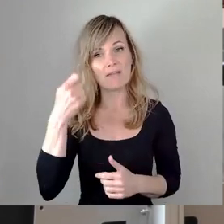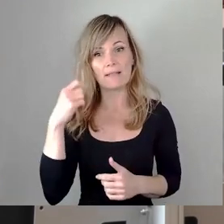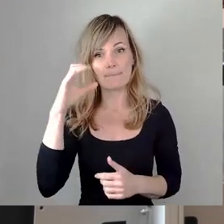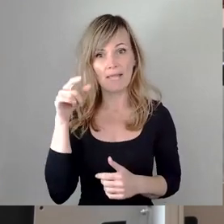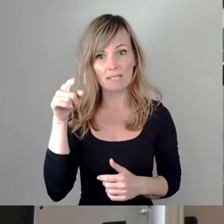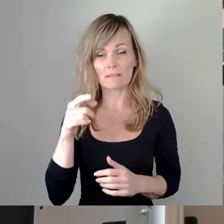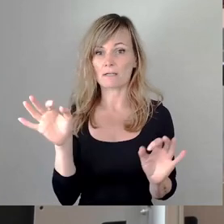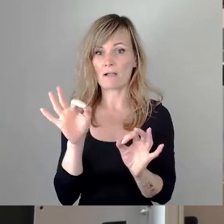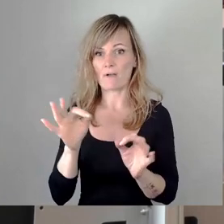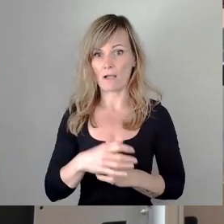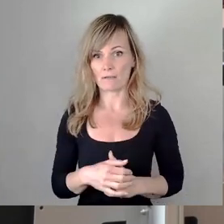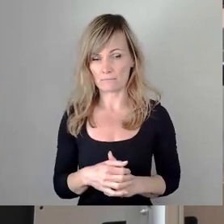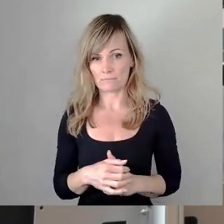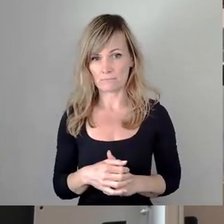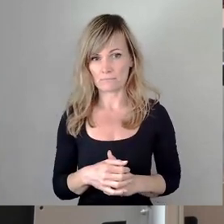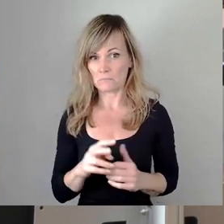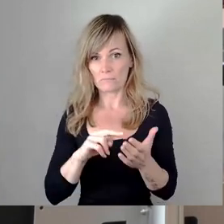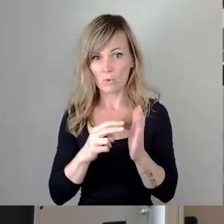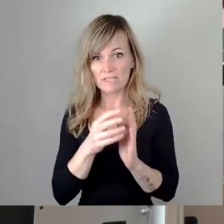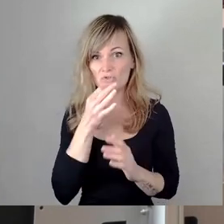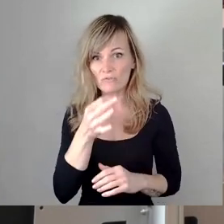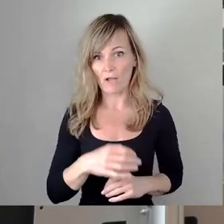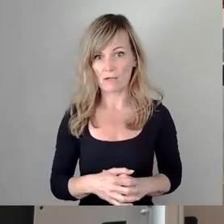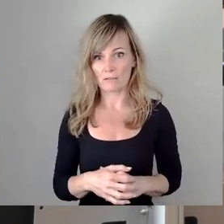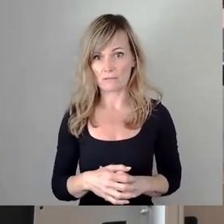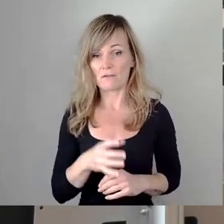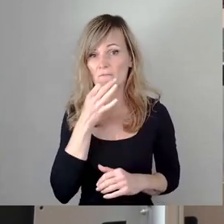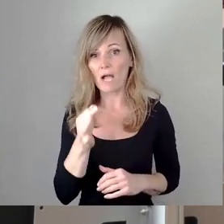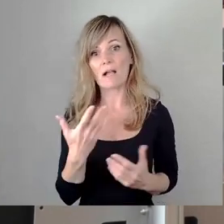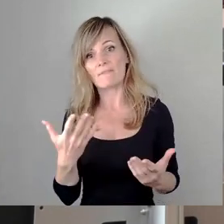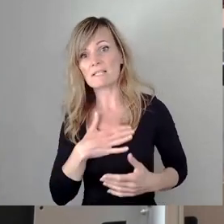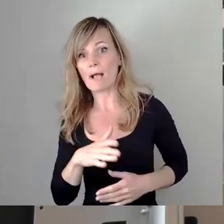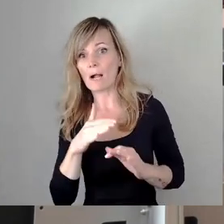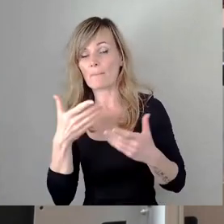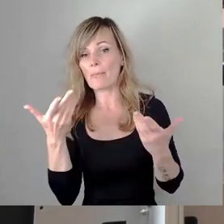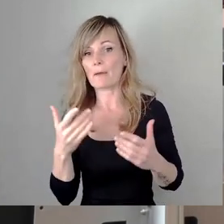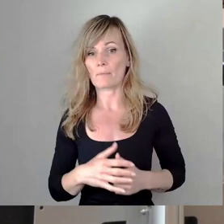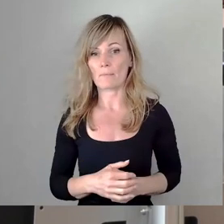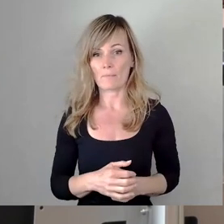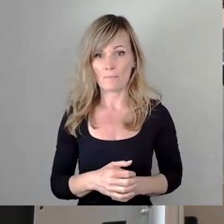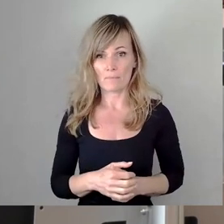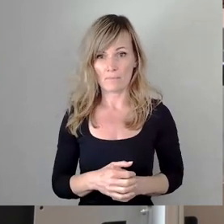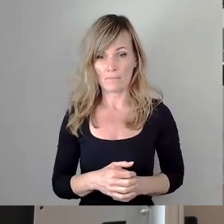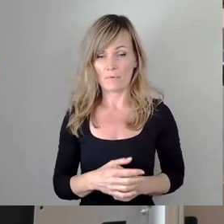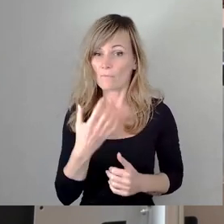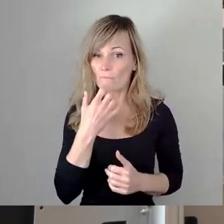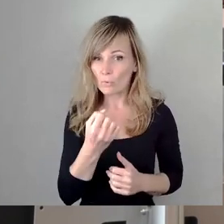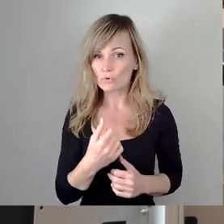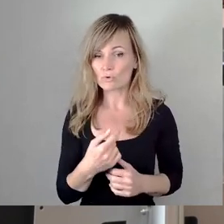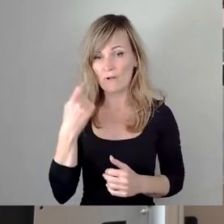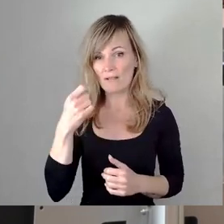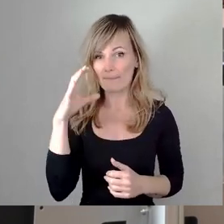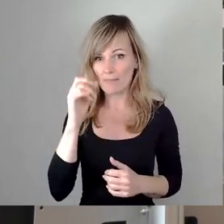Frage, keine Frage von Vorlieben. Wenn man also sagt, man möchte die Filmnächte erhalten, man möchte, dass die